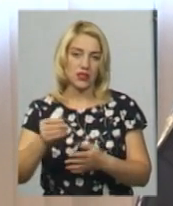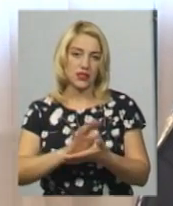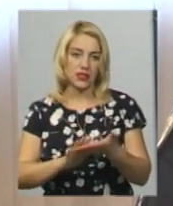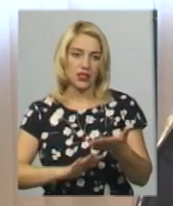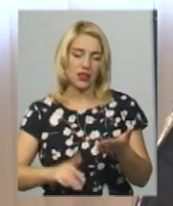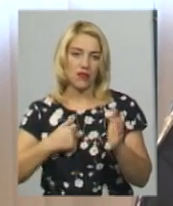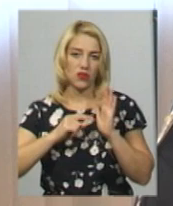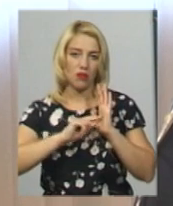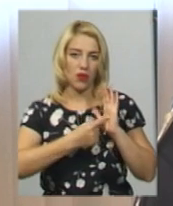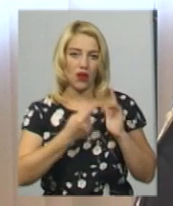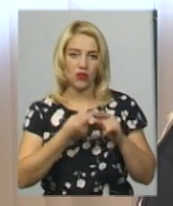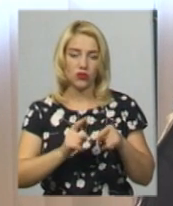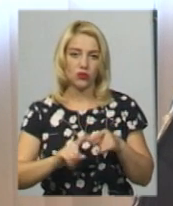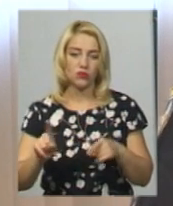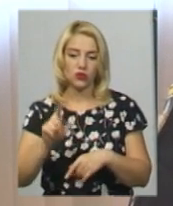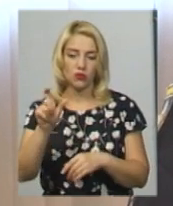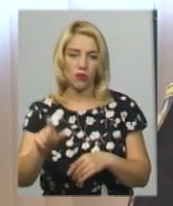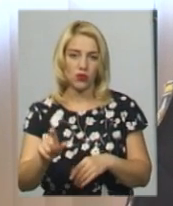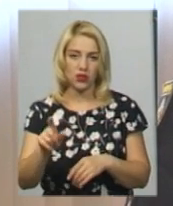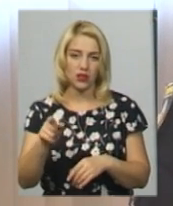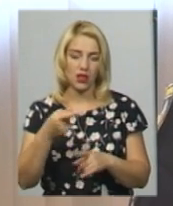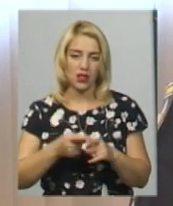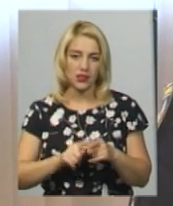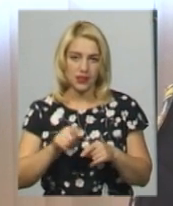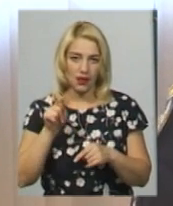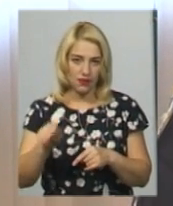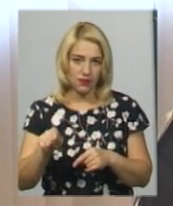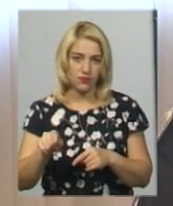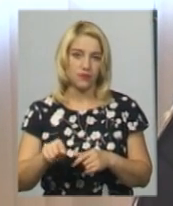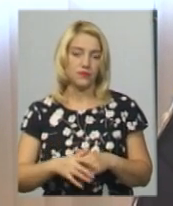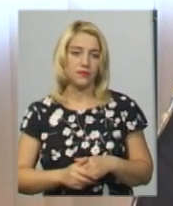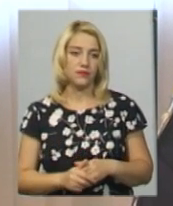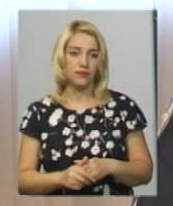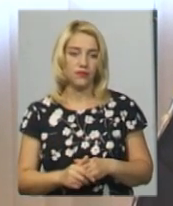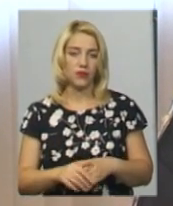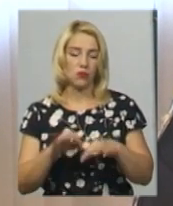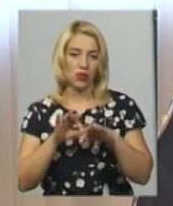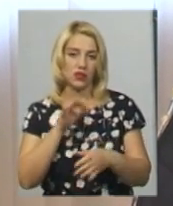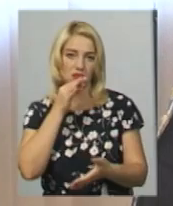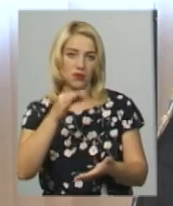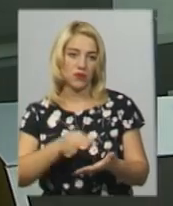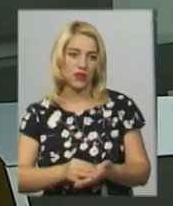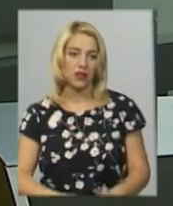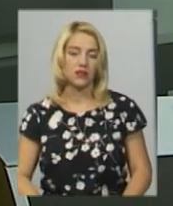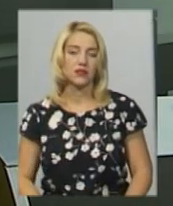каже, я наполягаю на тому, що цей чоловік, ця людина понесла відповідальність.